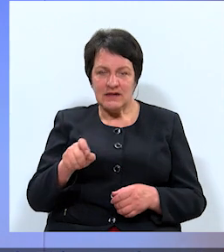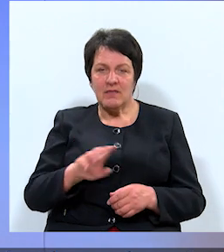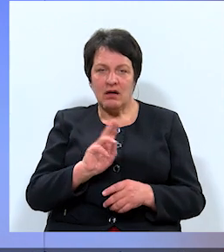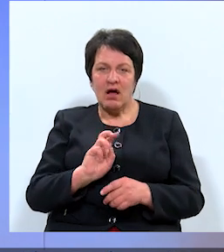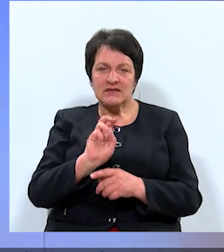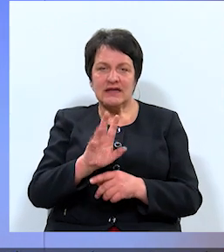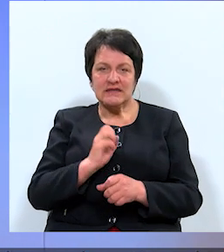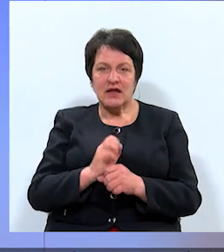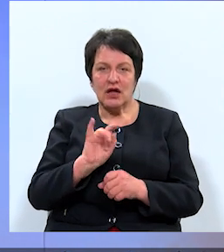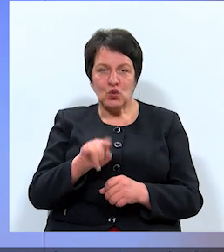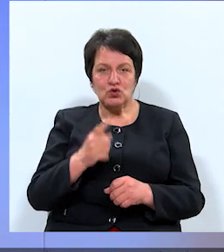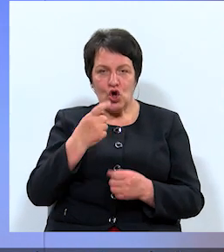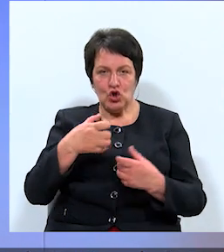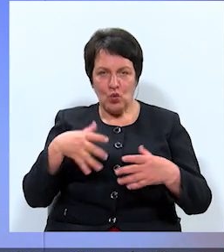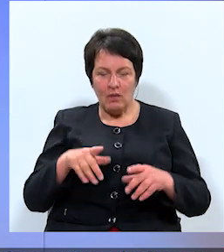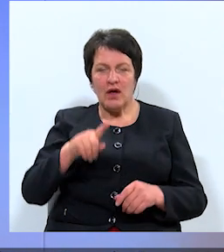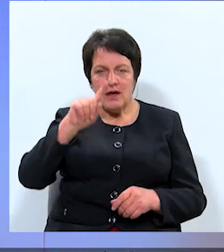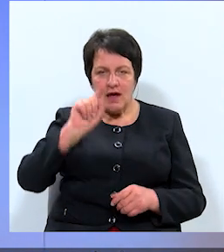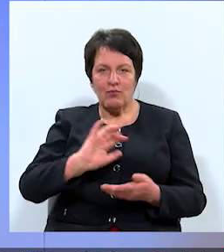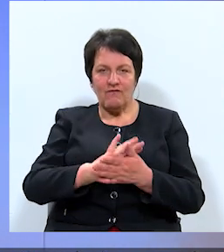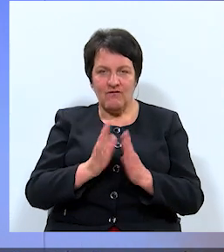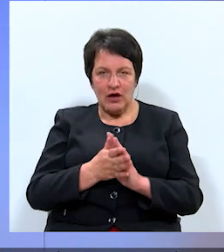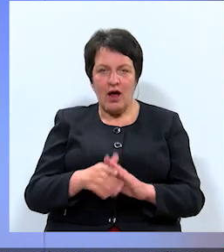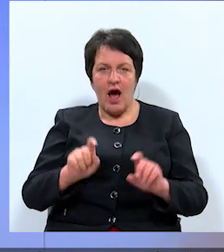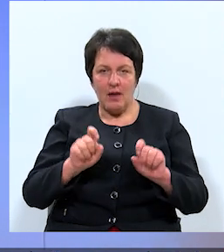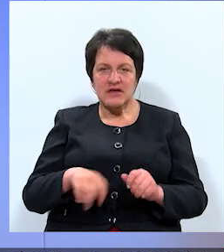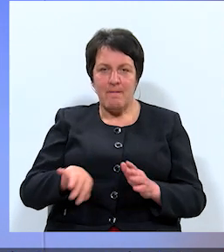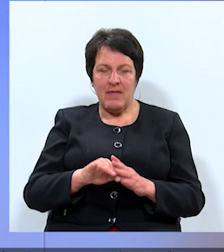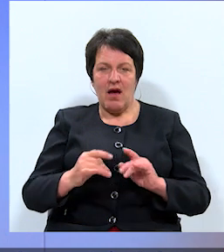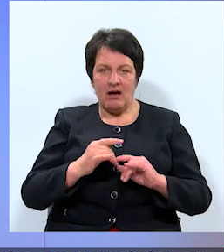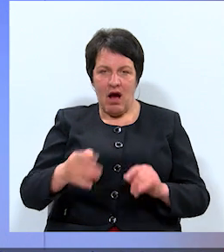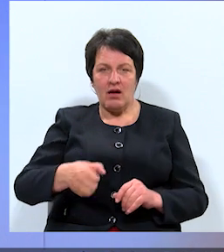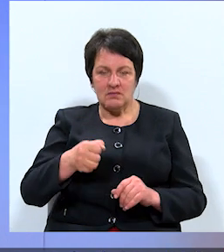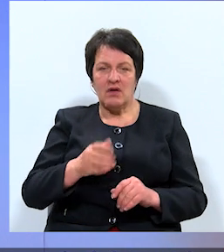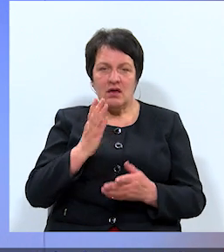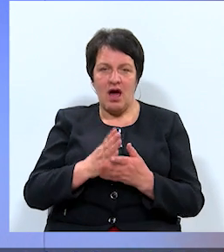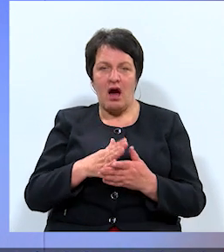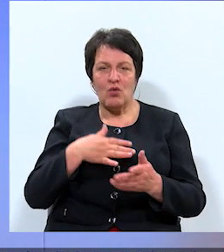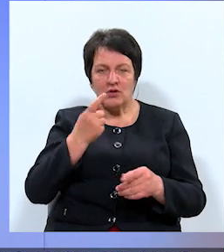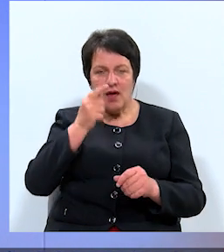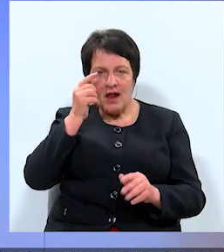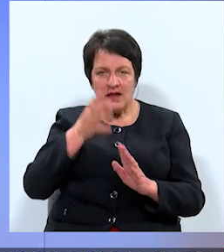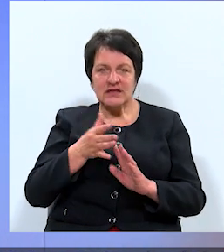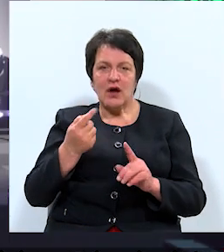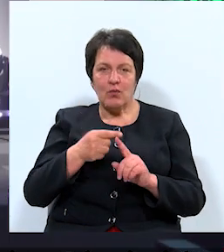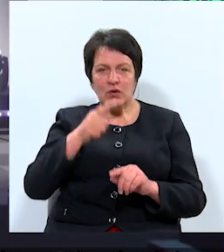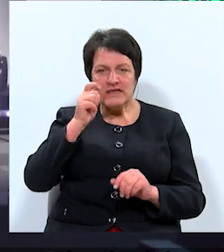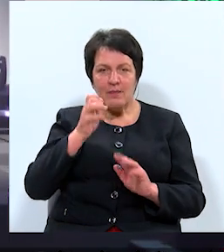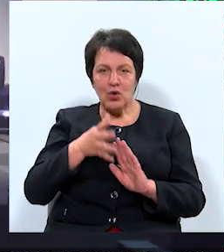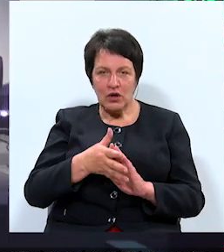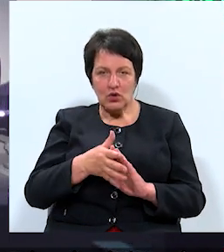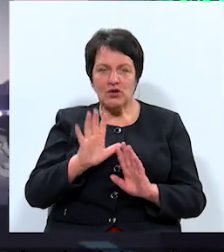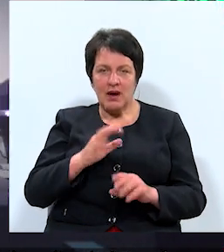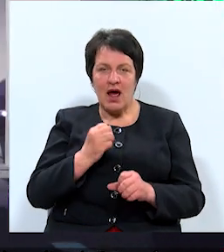strādāt uz domi, jāprot vienoties, apsaisties pie galdā, jābūt elstīgam un saprotošam, lai